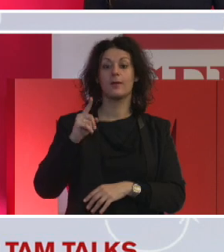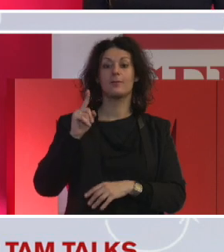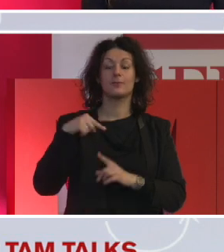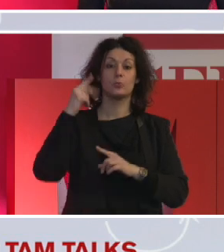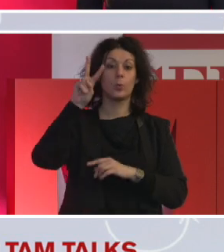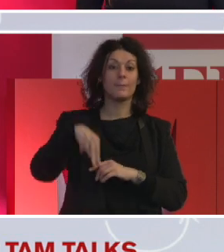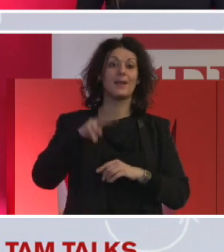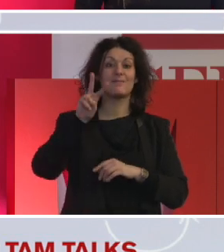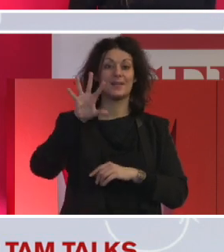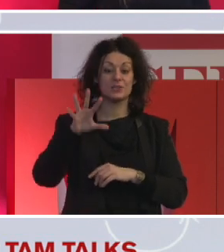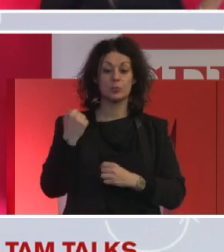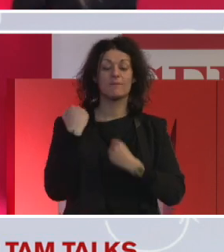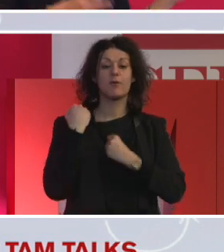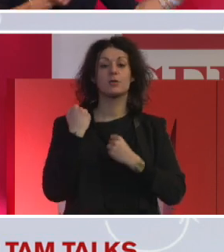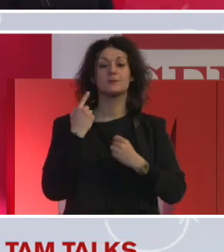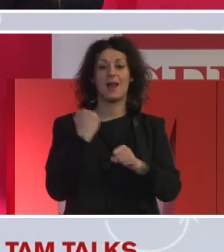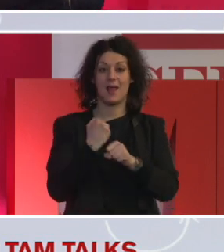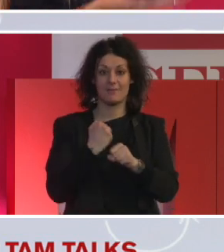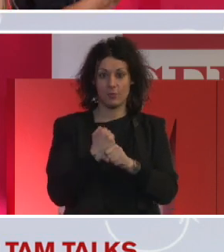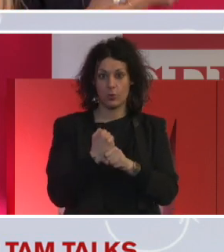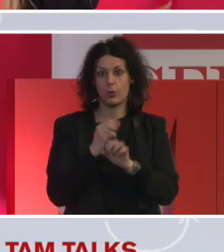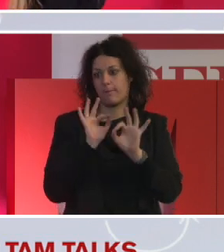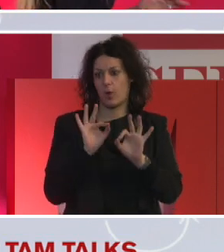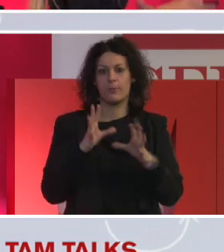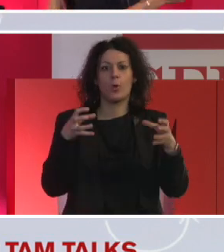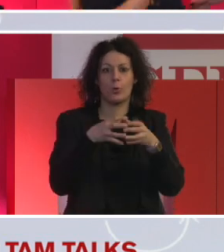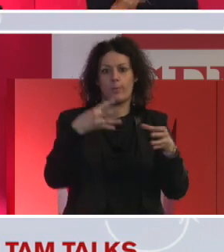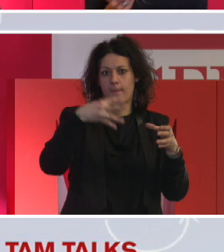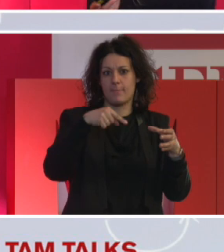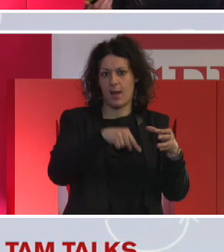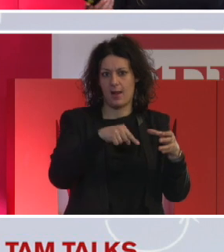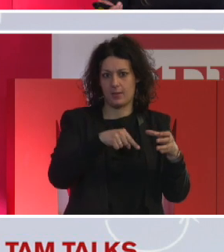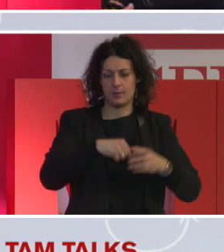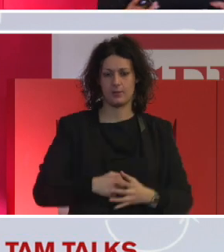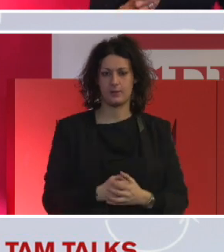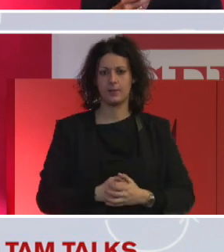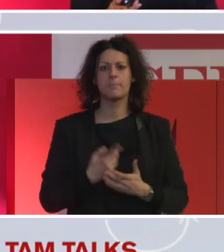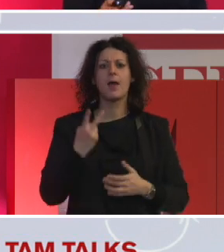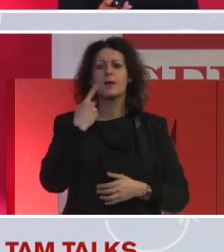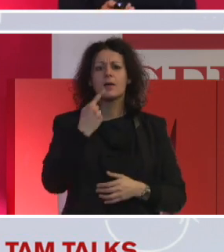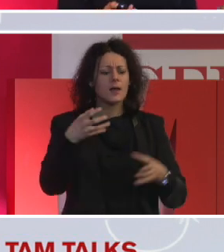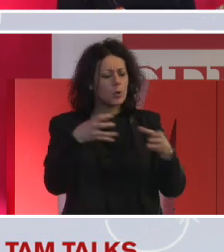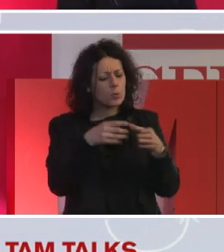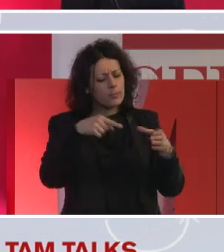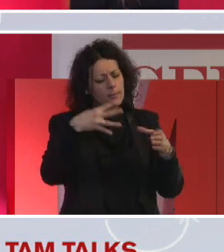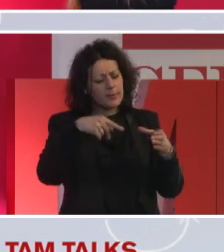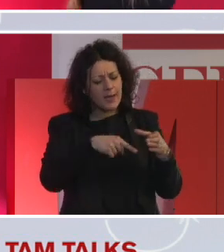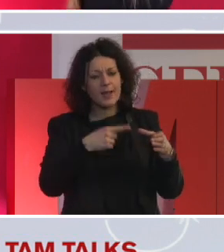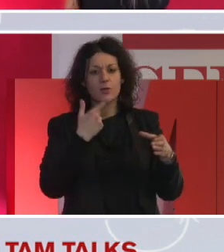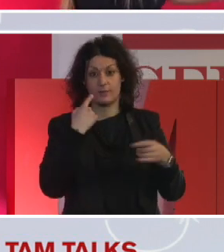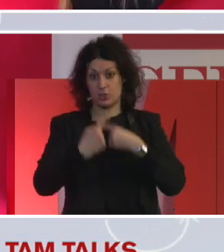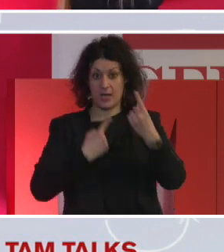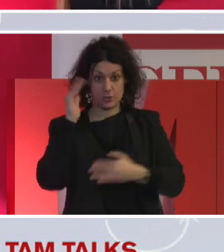di generazioni Z, perciò è importante, ma se guardiamo queste generazioni cosa vogliono, non parliamo di diversity and inclusion, ma cosa vorrebbero, come